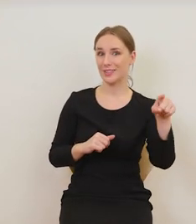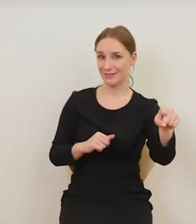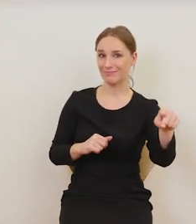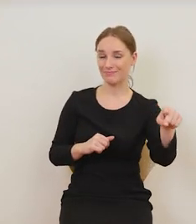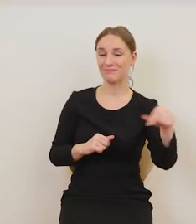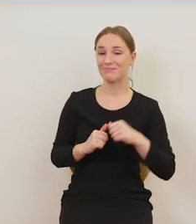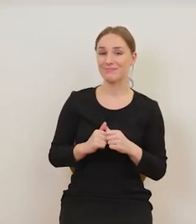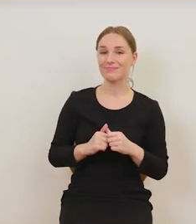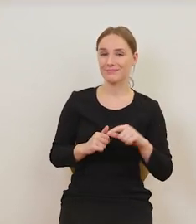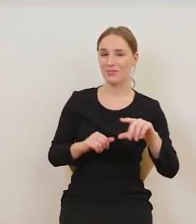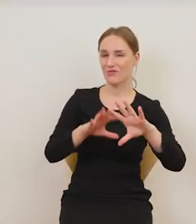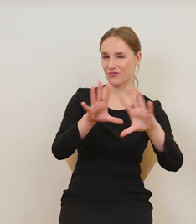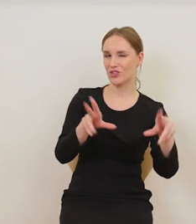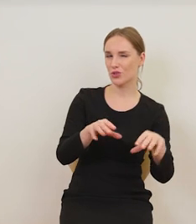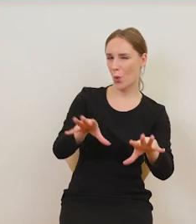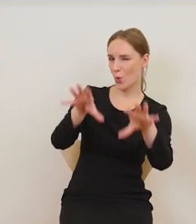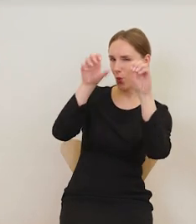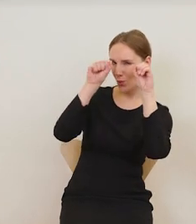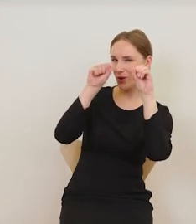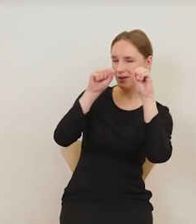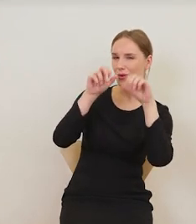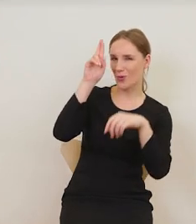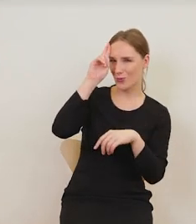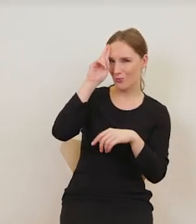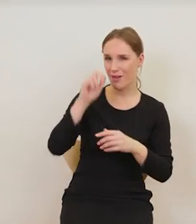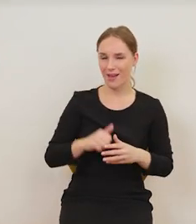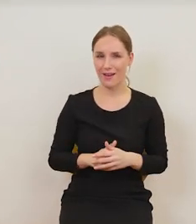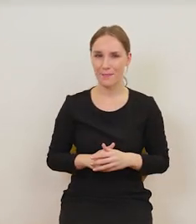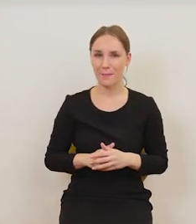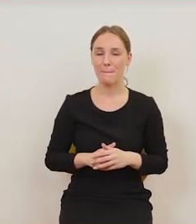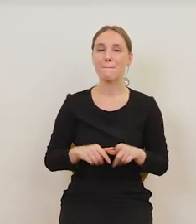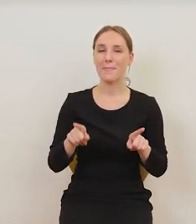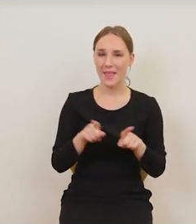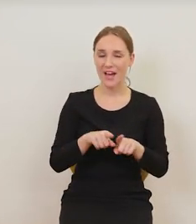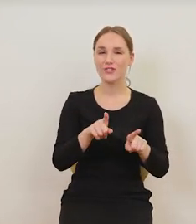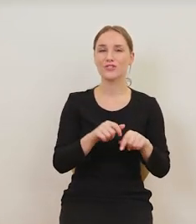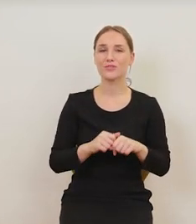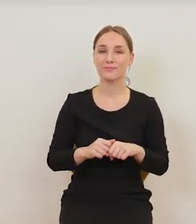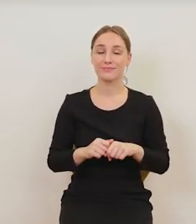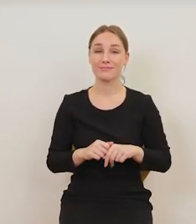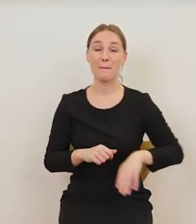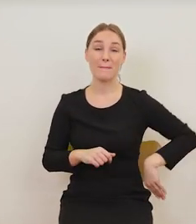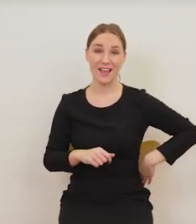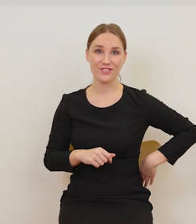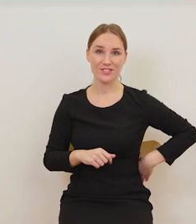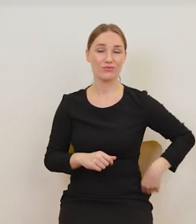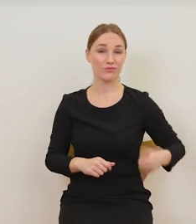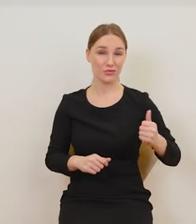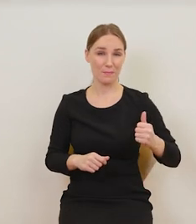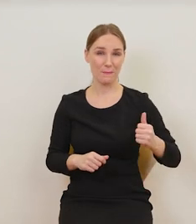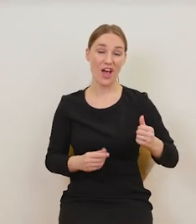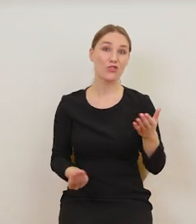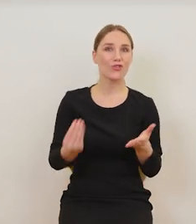który oczywiście te sygnały doskonale rozumie i też trzyma za plecami w ręku